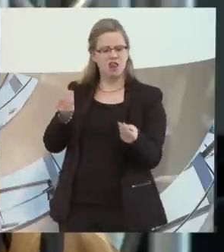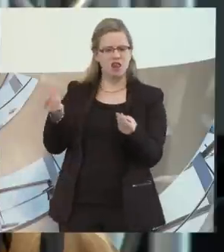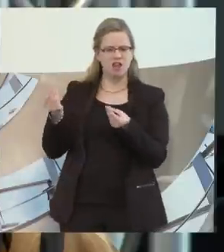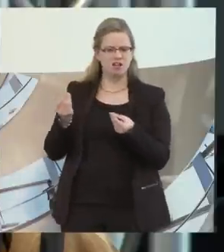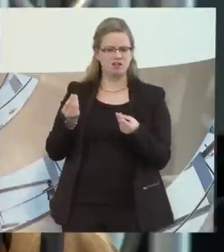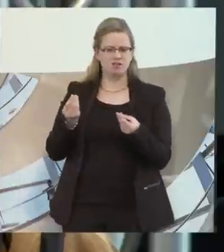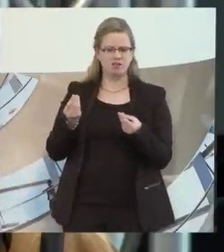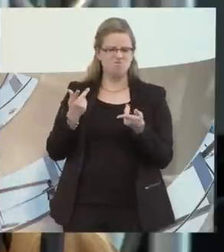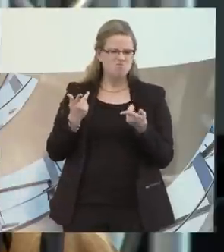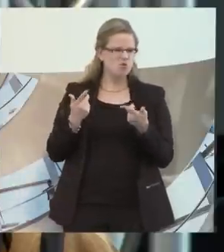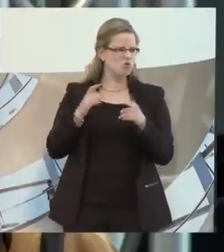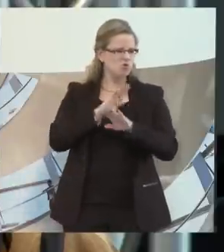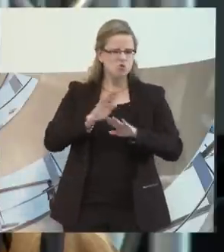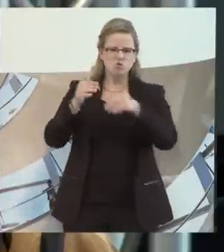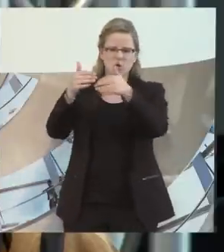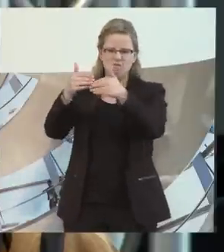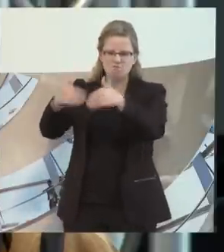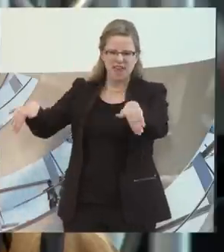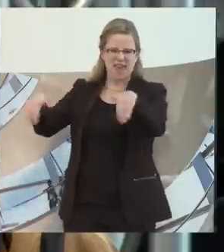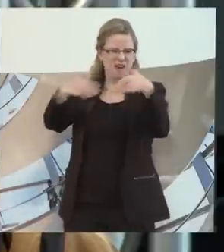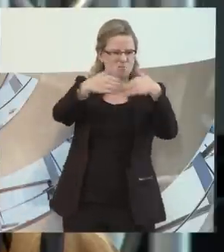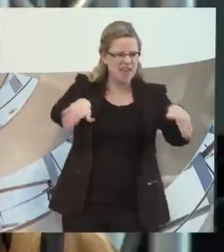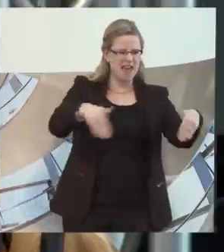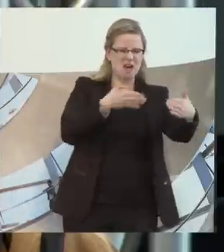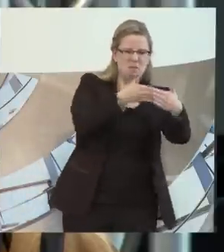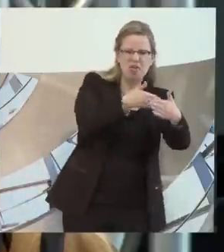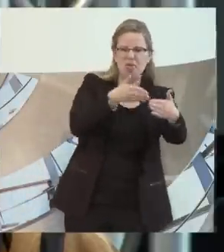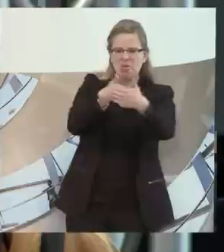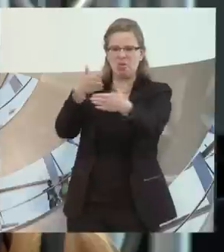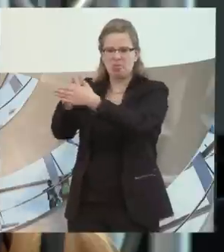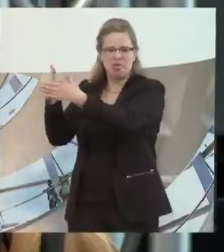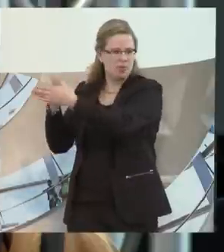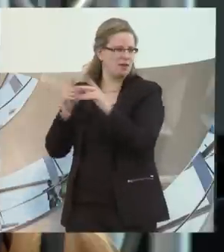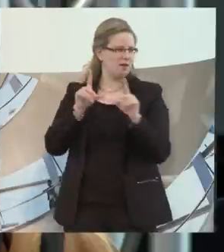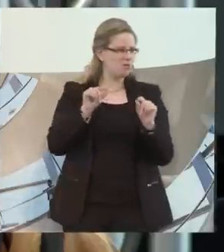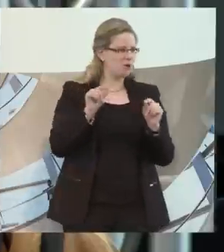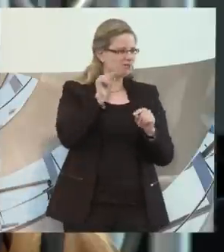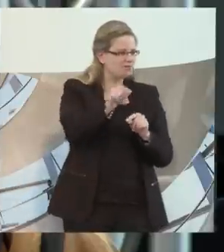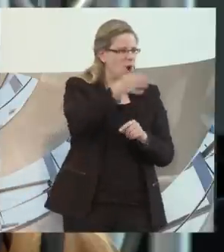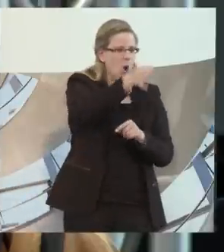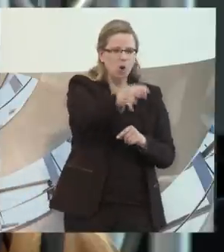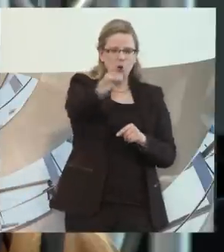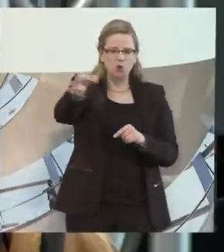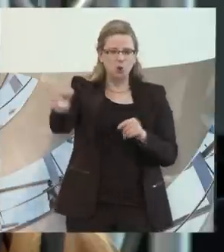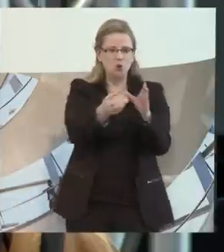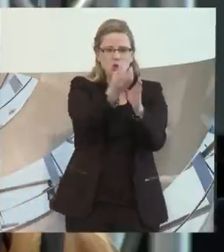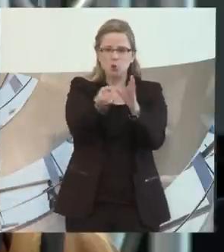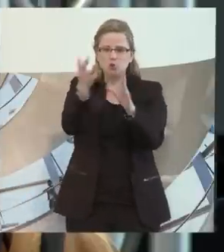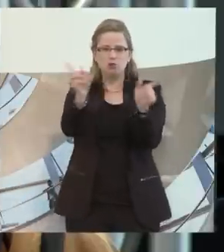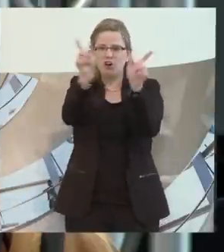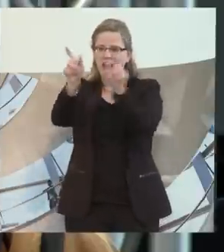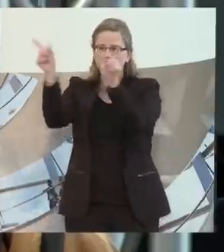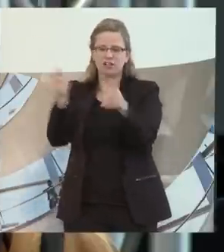teilweise sehr eingeschränkt sind. Das beginnt damit, dass eben die Veranstaltungsorte nicht barrierefrei sind. Da ist teilweise ein